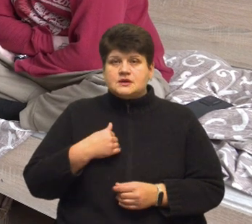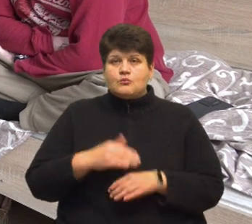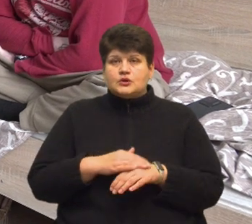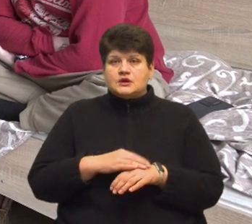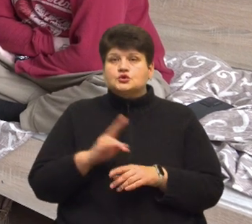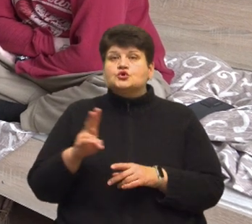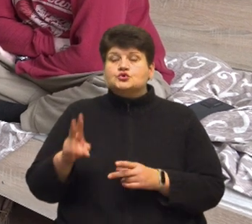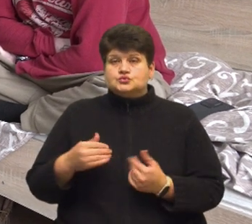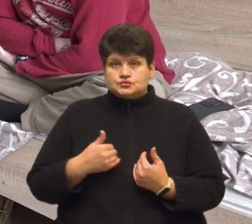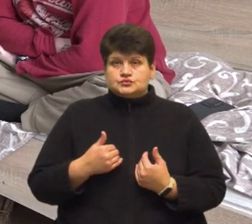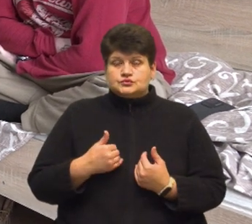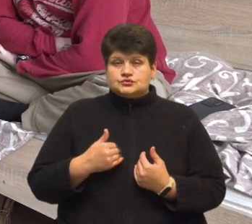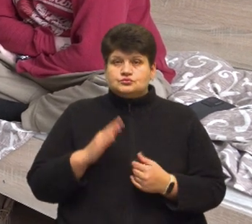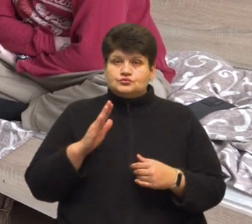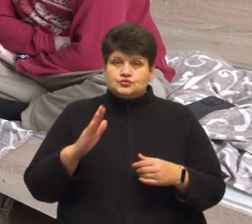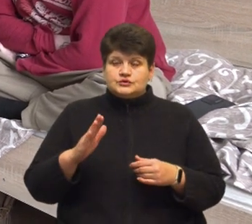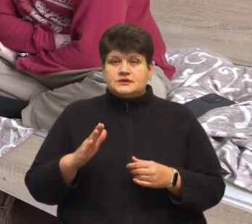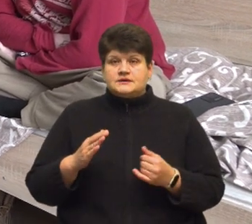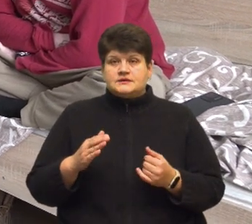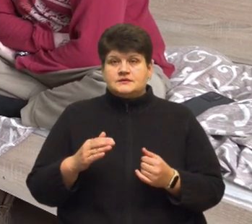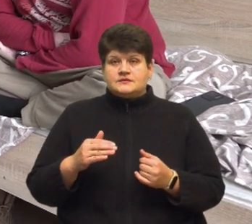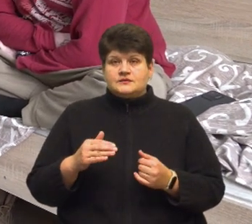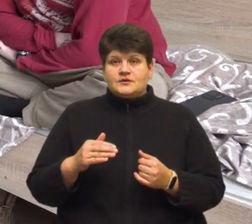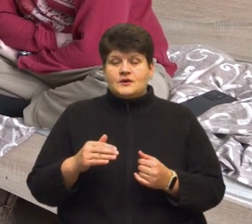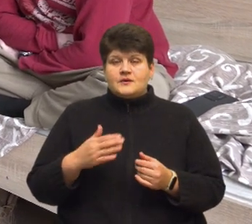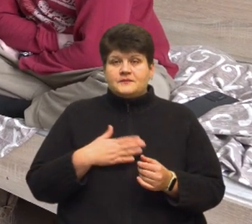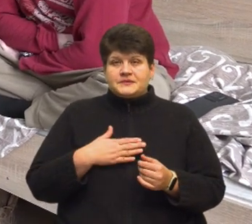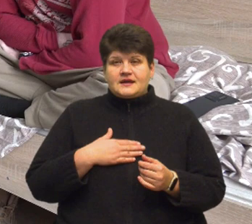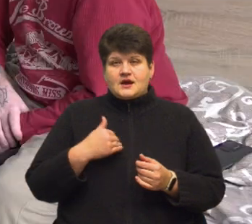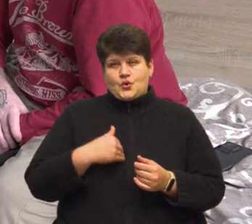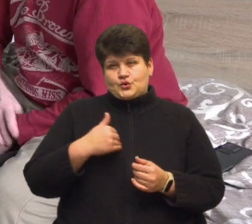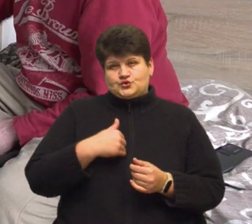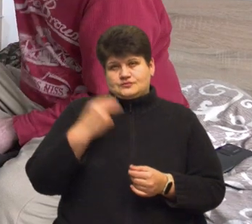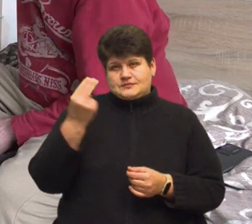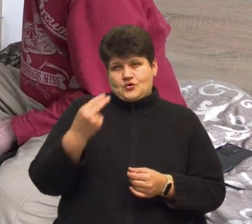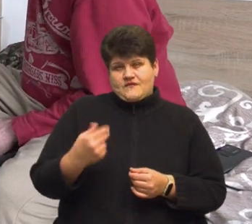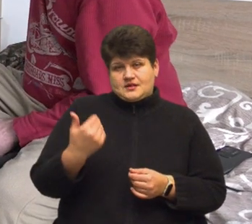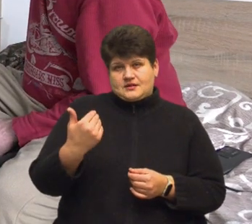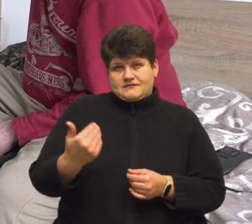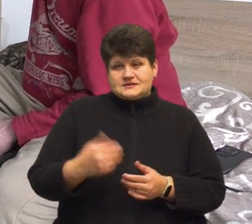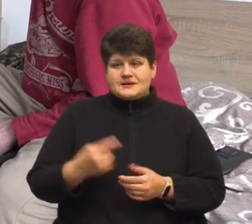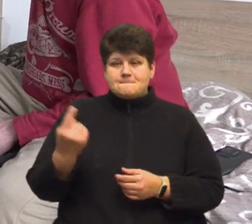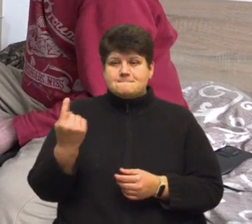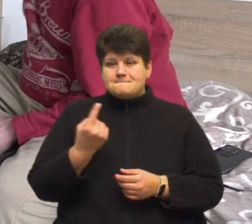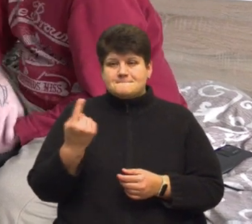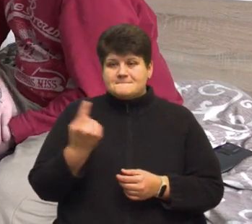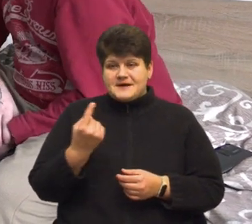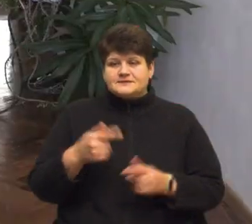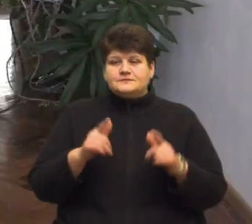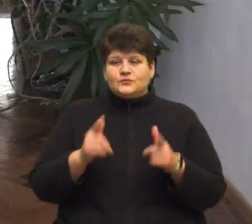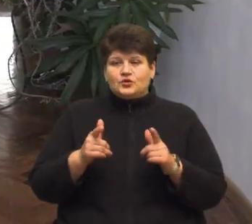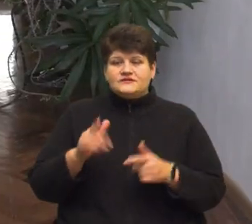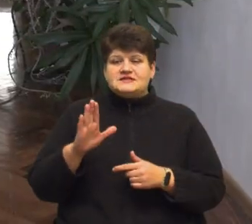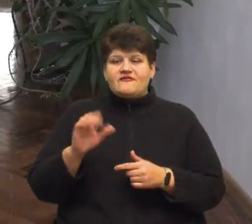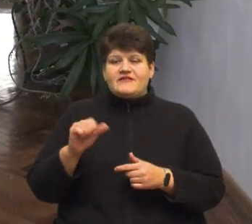би захотів бути мою сьогодні музею? Я хочу вас намалювати. Першим позувати художниці погодився Василь.